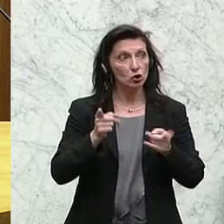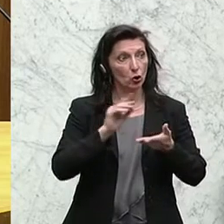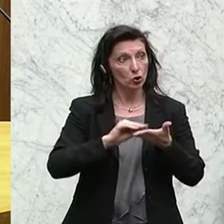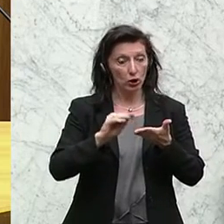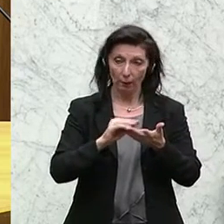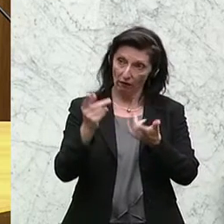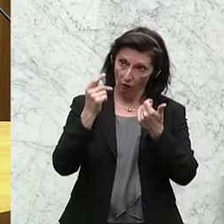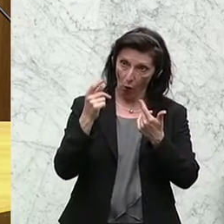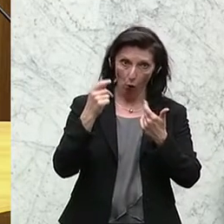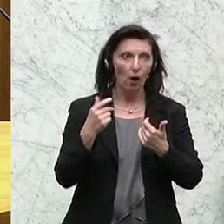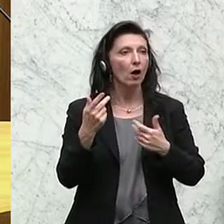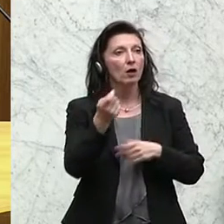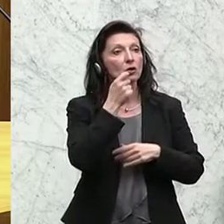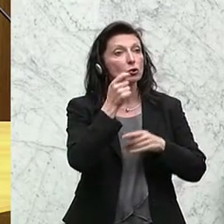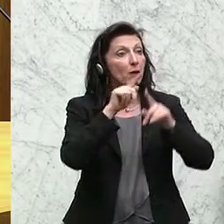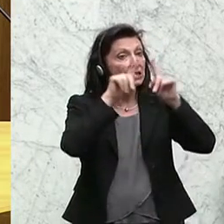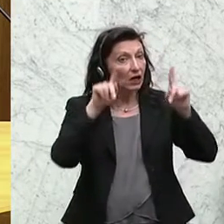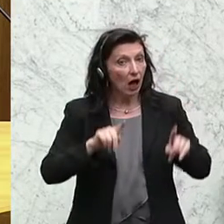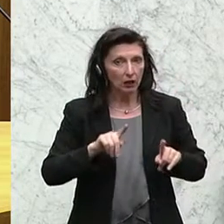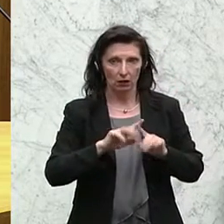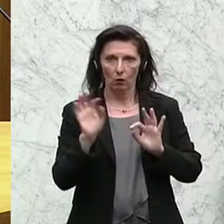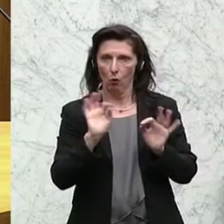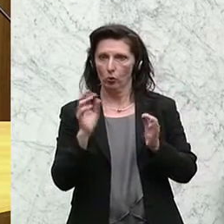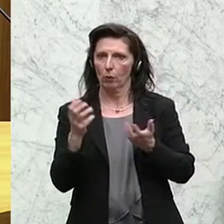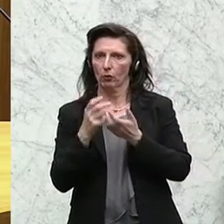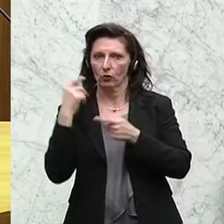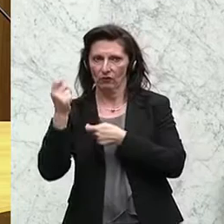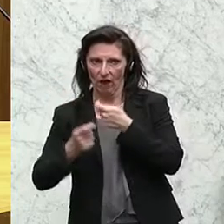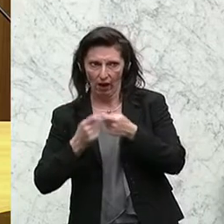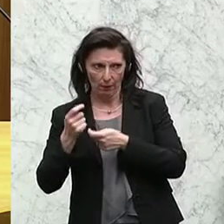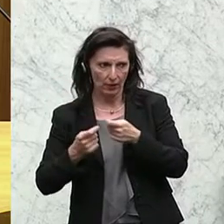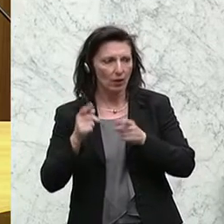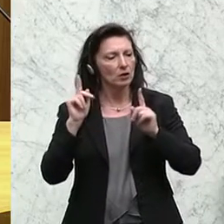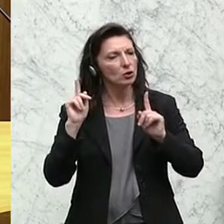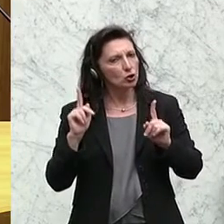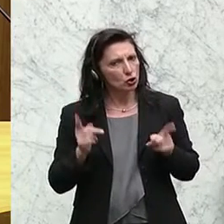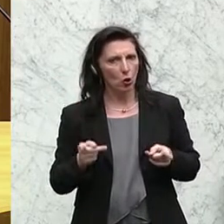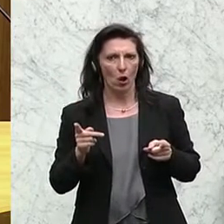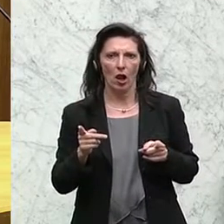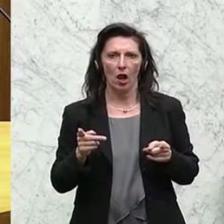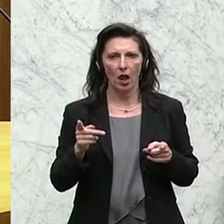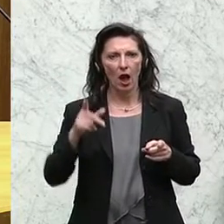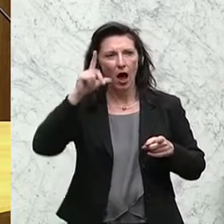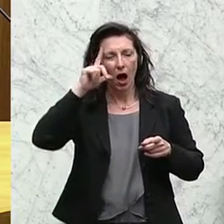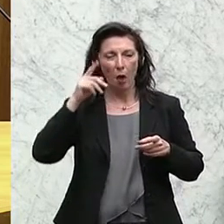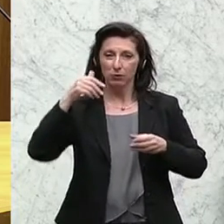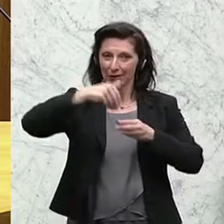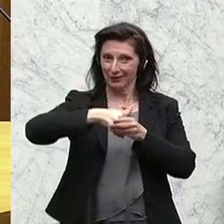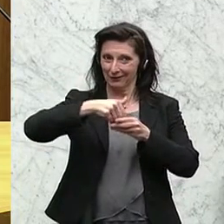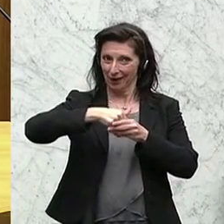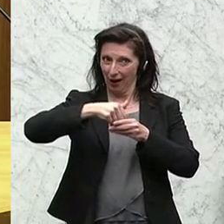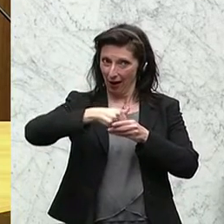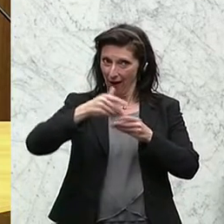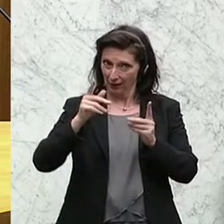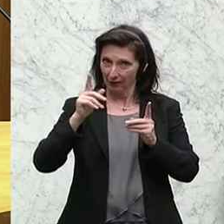Speisekarten und Verarbeitungsprodukten. Es soll die Herkunft der Hauptzutaten eines Gerichts auf